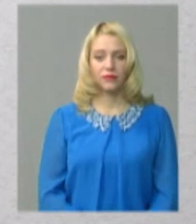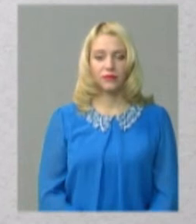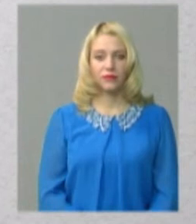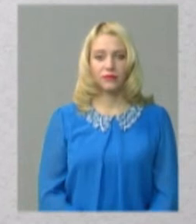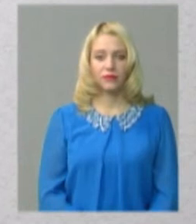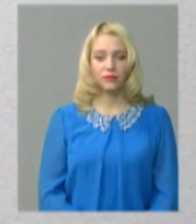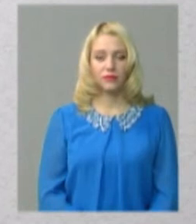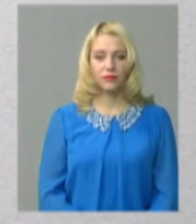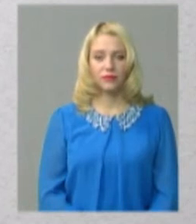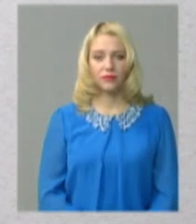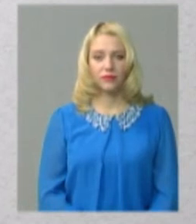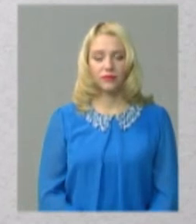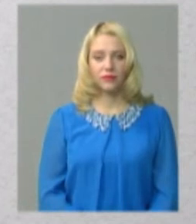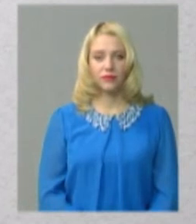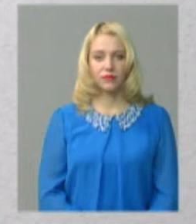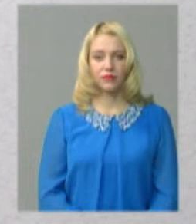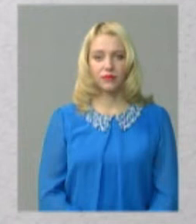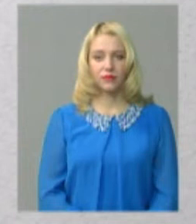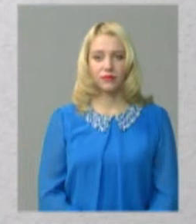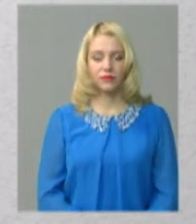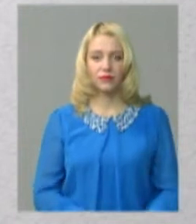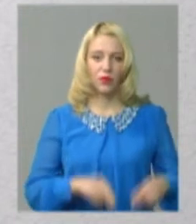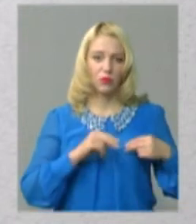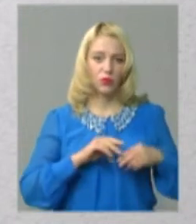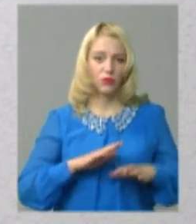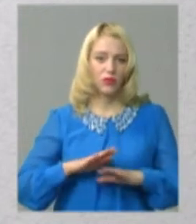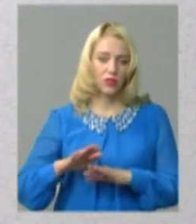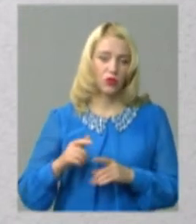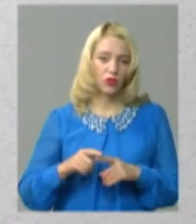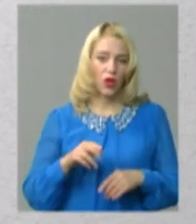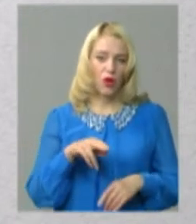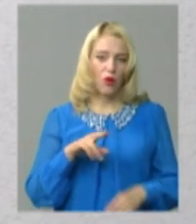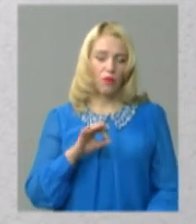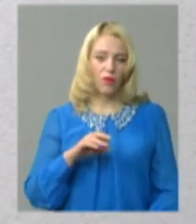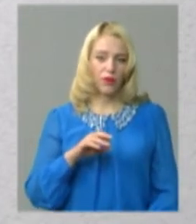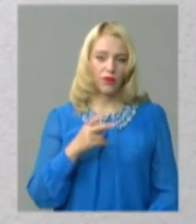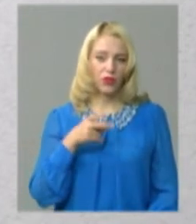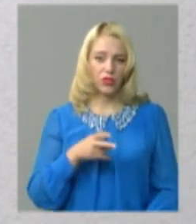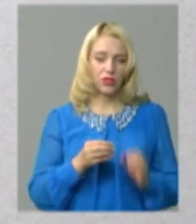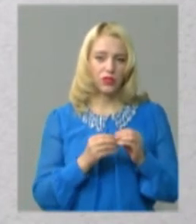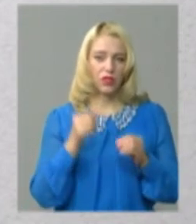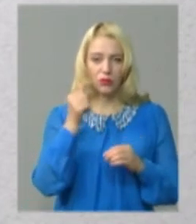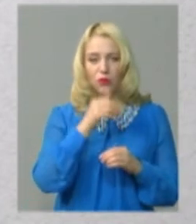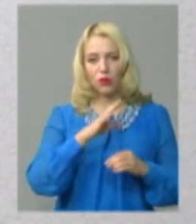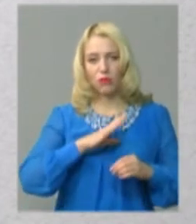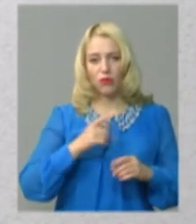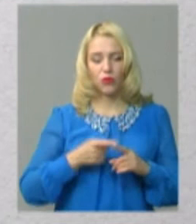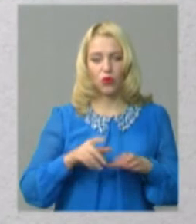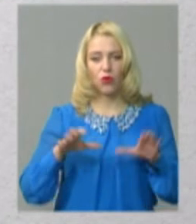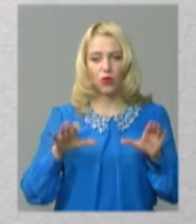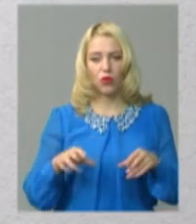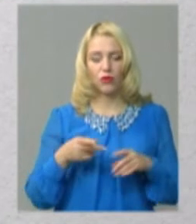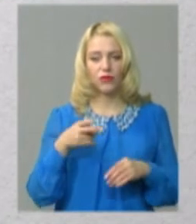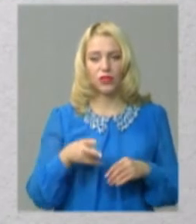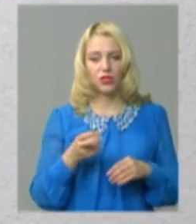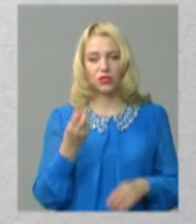У 2008-2010 роках працював заступником голови Полонської райради У 2010 році був її головою